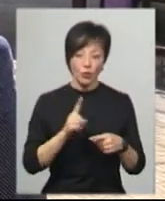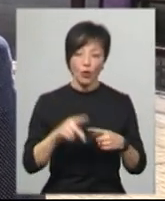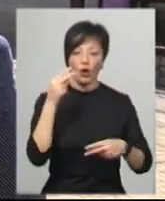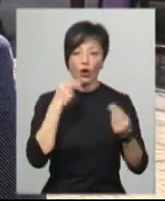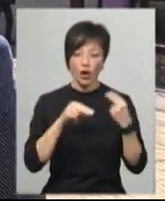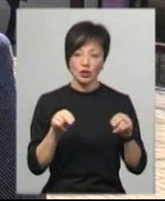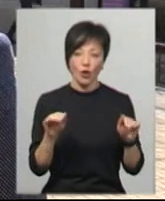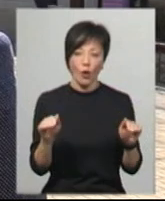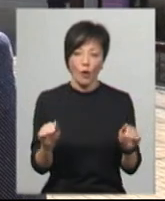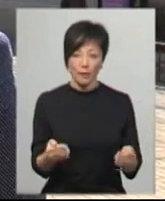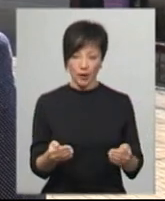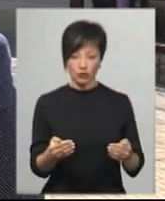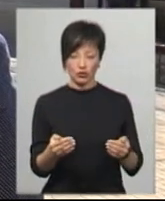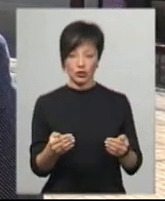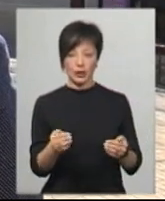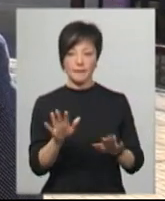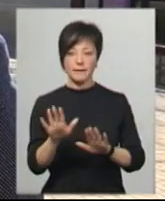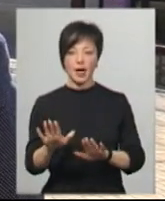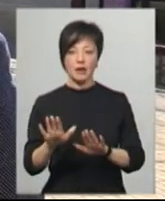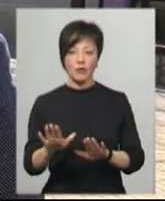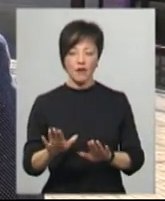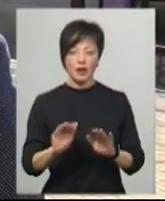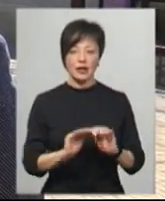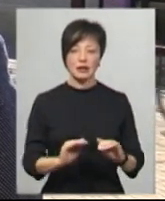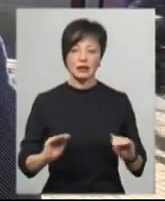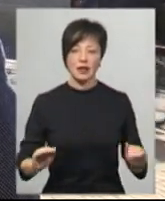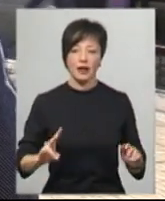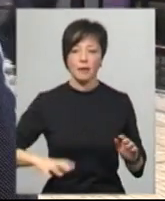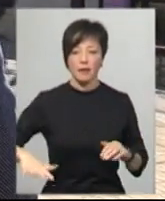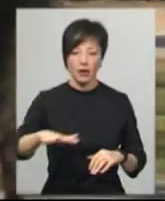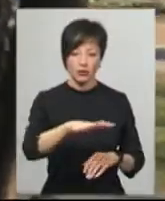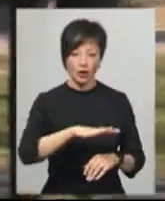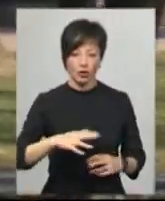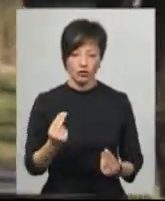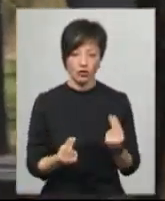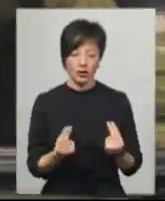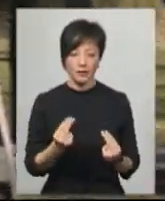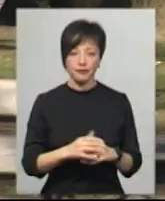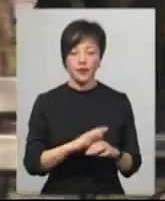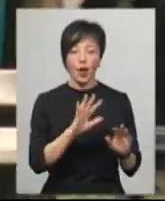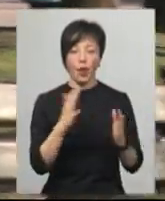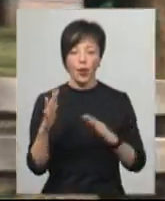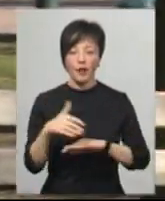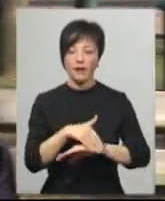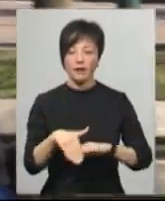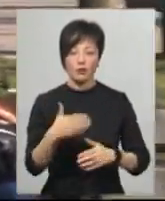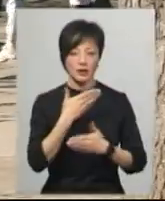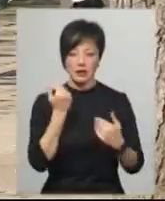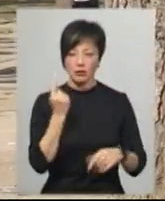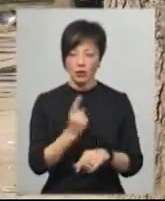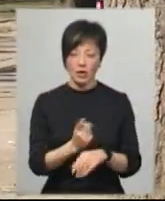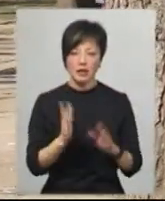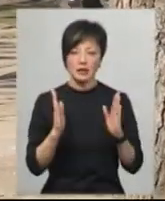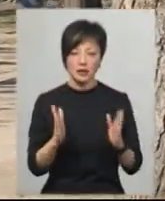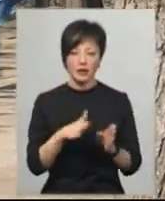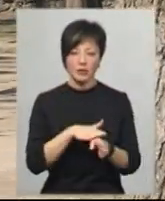обмежити перебування дітей на дитячих майданчиках. Угуляти з дітьми на вулиці не забороняється, варто